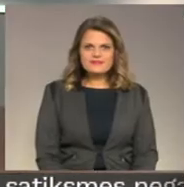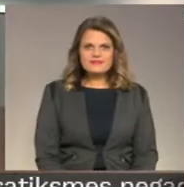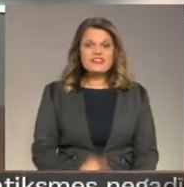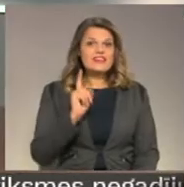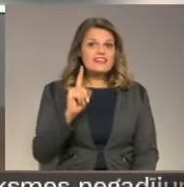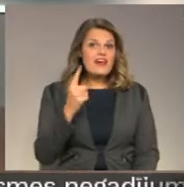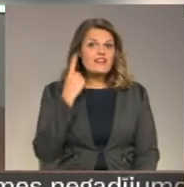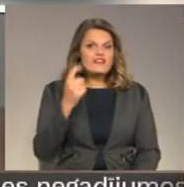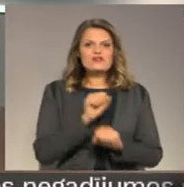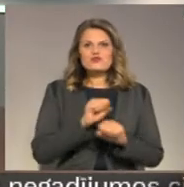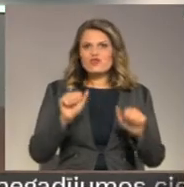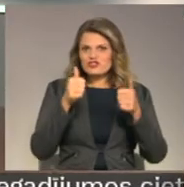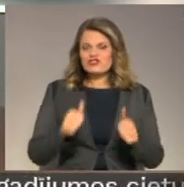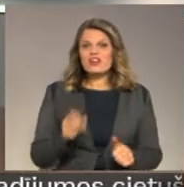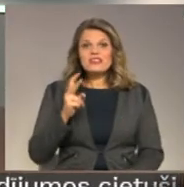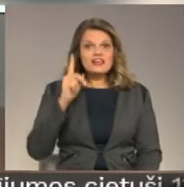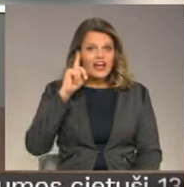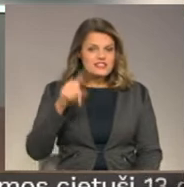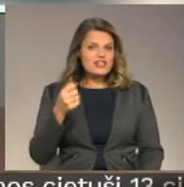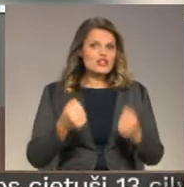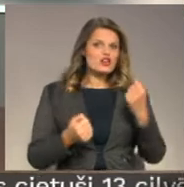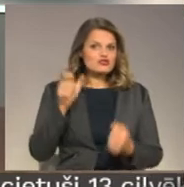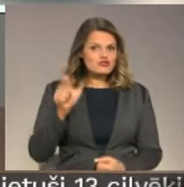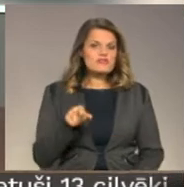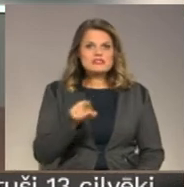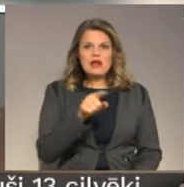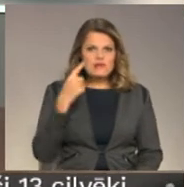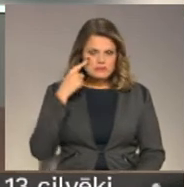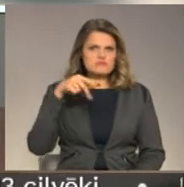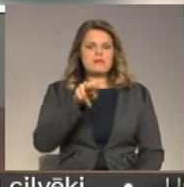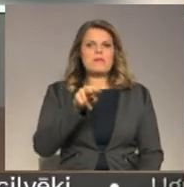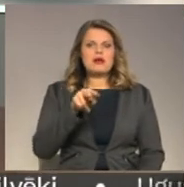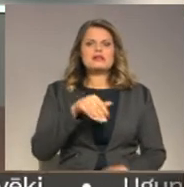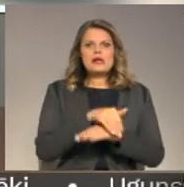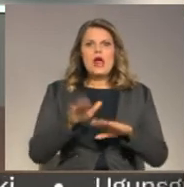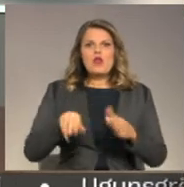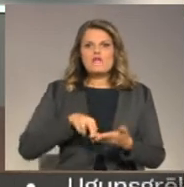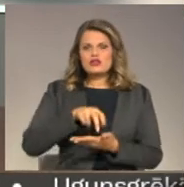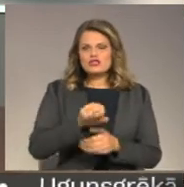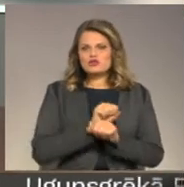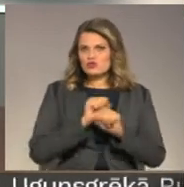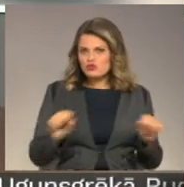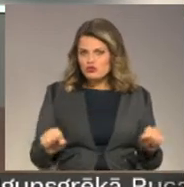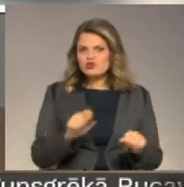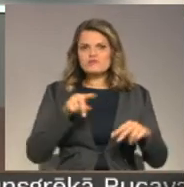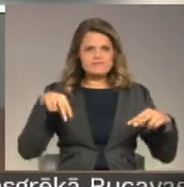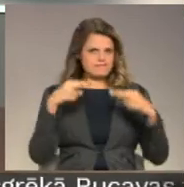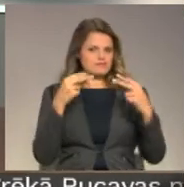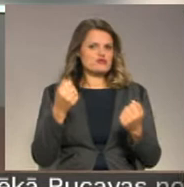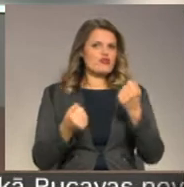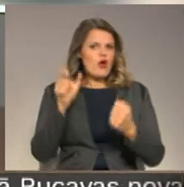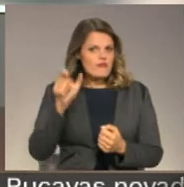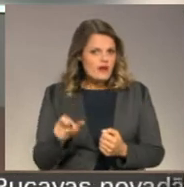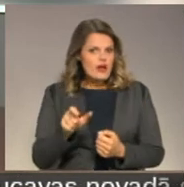Ir tikai viens drošs veids, kā zināt, kā autovadētājs tevi ir pamanījis un ielu var izšķērsot drošanu. Tā ir saskatīšanās ar